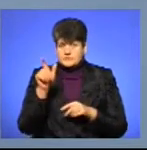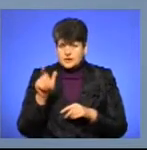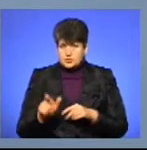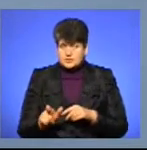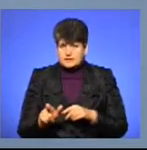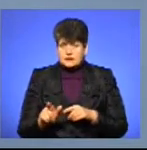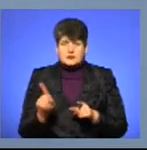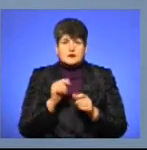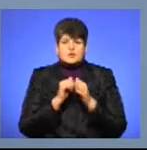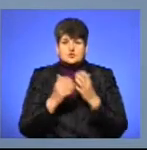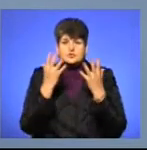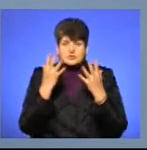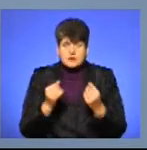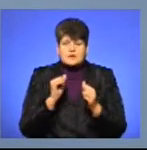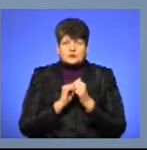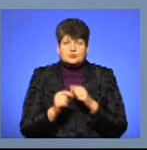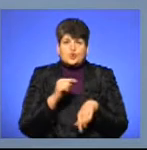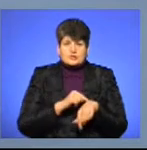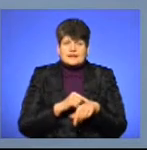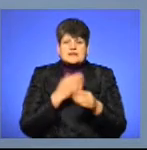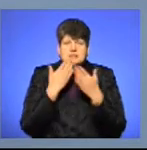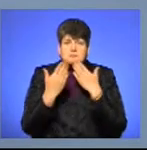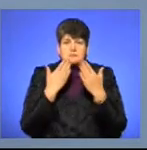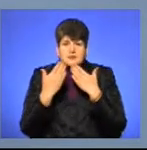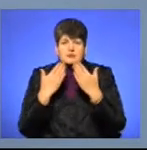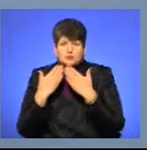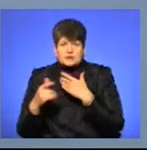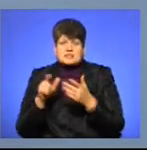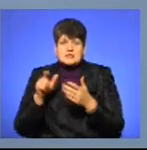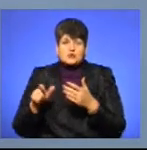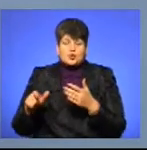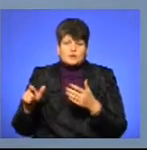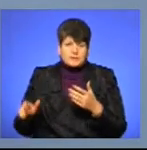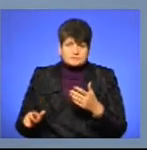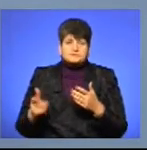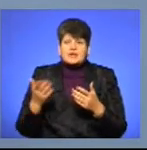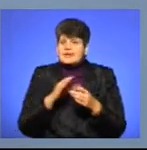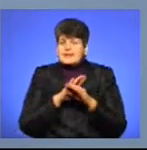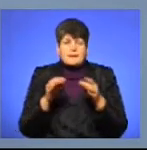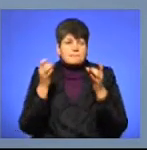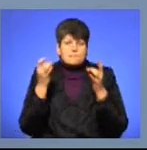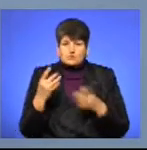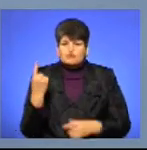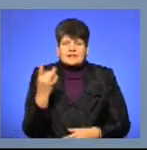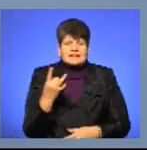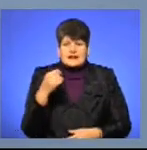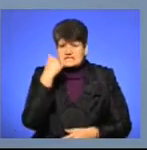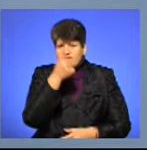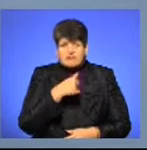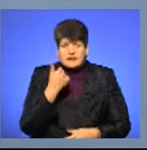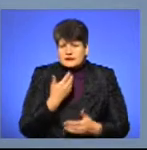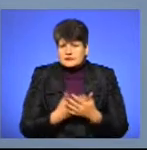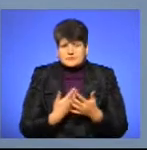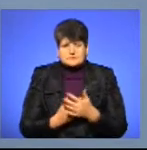щодня, щогодини спілкується з людьми, які не просто десь один раз на рік чи раз